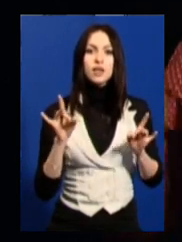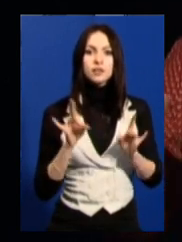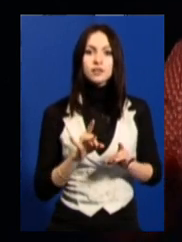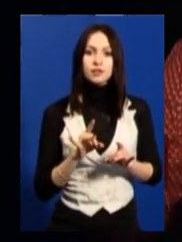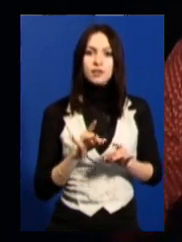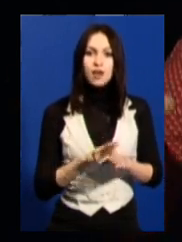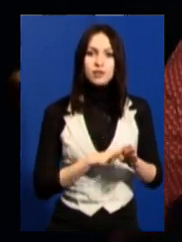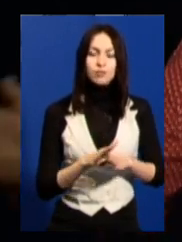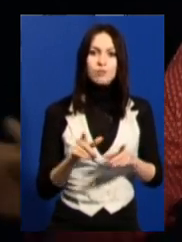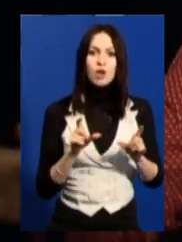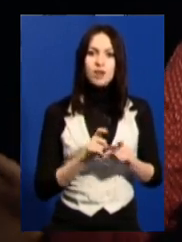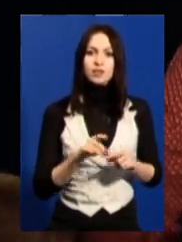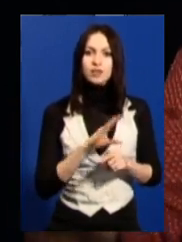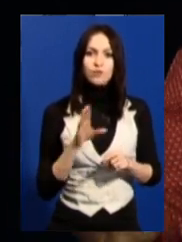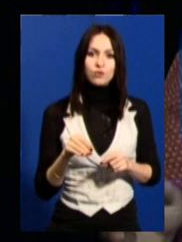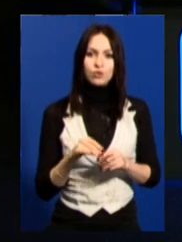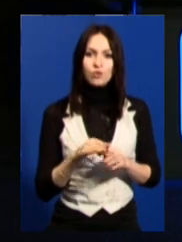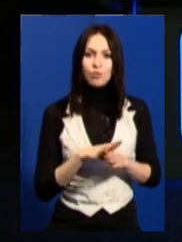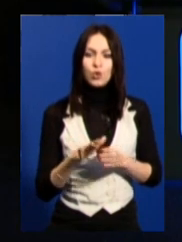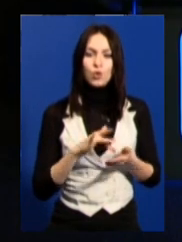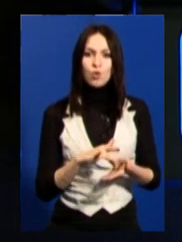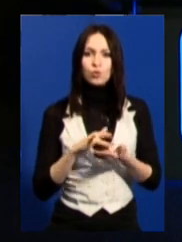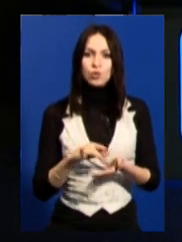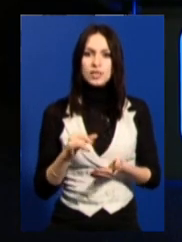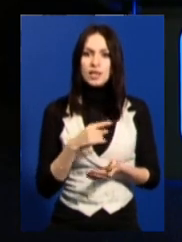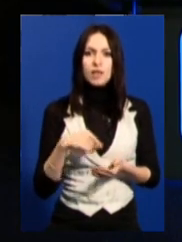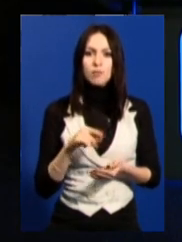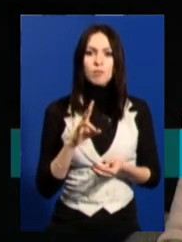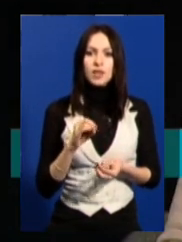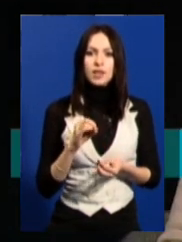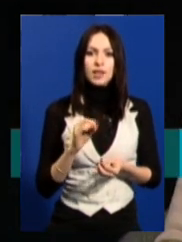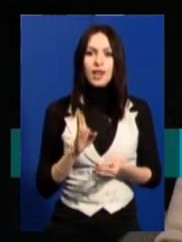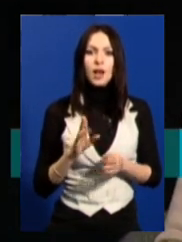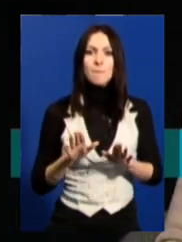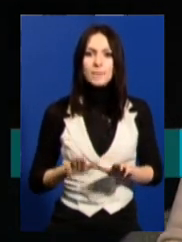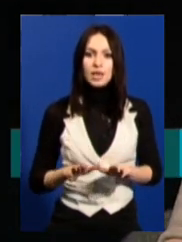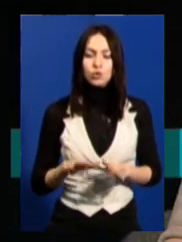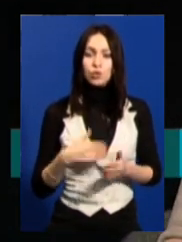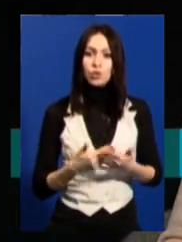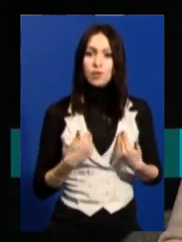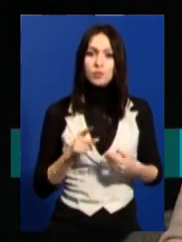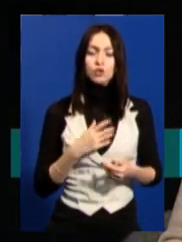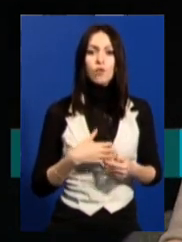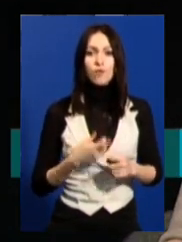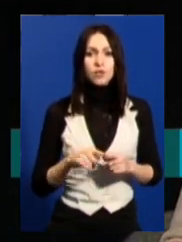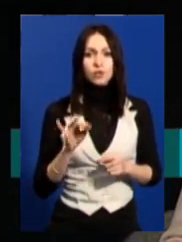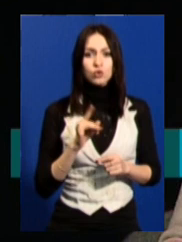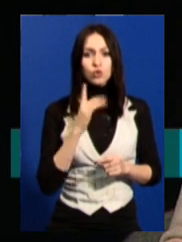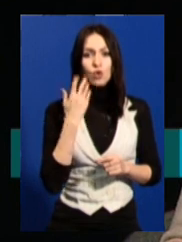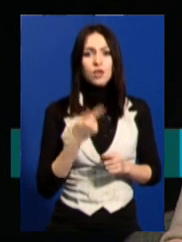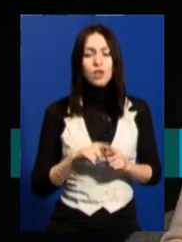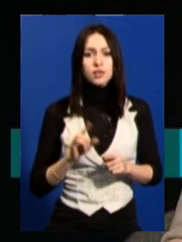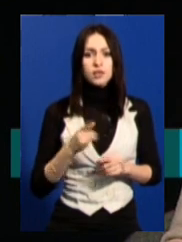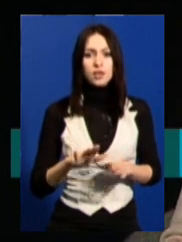забиті, магазини забиті, купа туристів. І ми як би не наразі зараз. Для мене, що важливо в цій історії, що коли ці діти